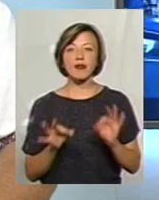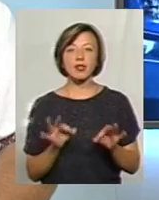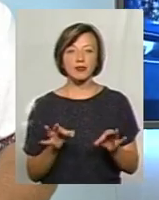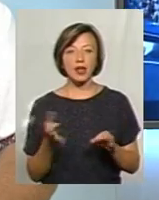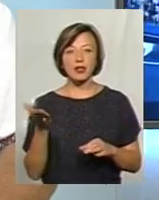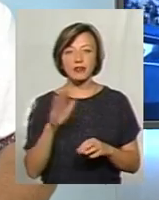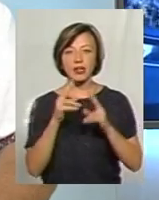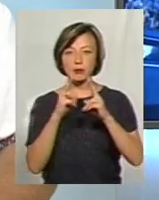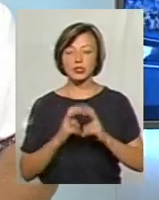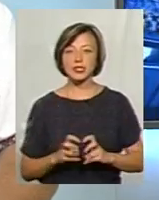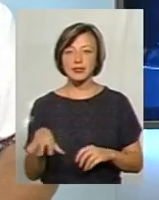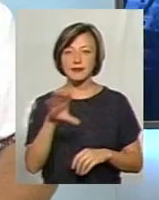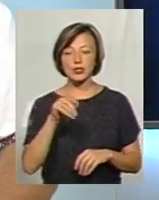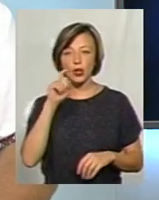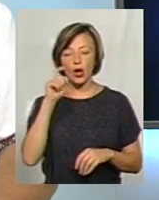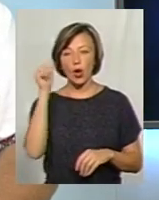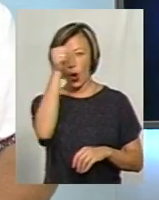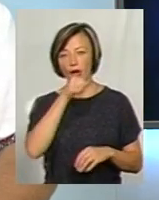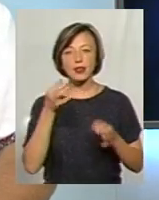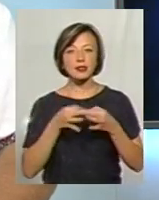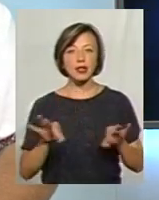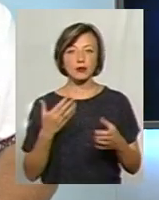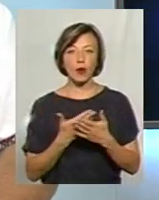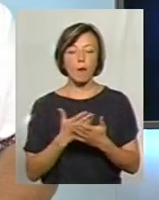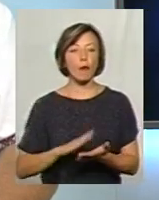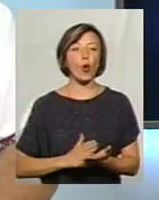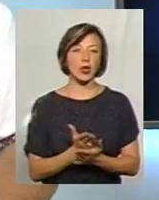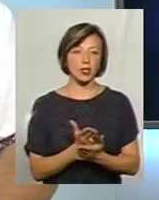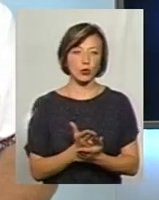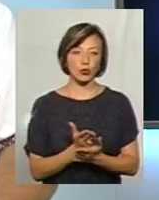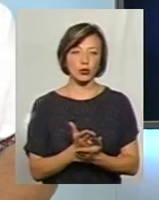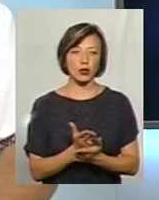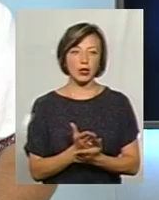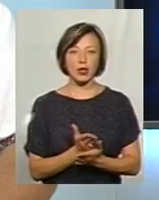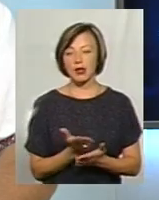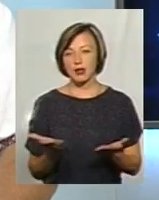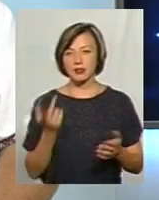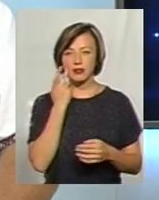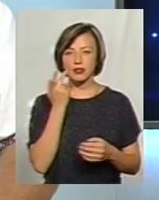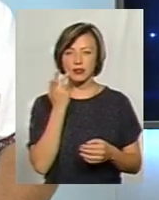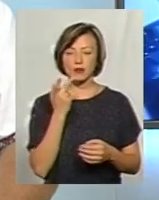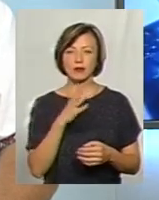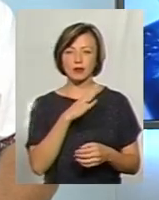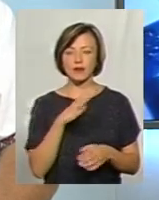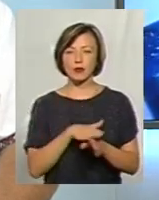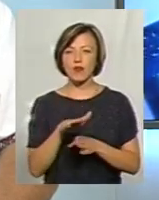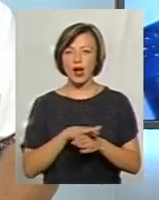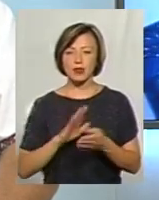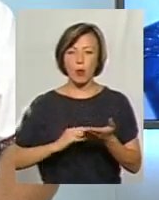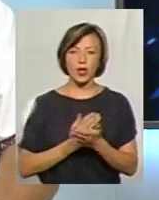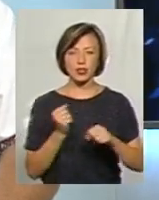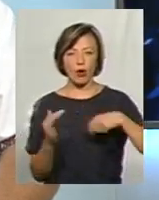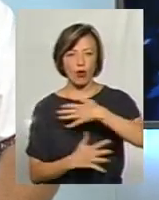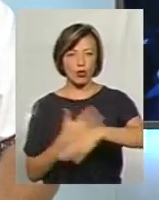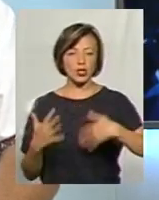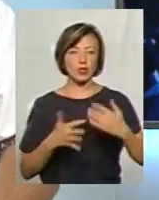Ви знаєте, про нас за ці роки незалежності, якщо ми беремо політику. У нас не раз якась політична колотнеща відбувалася, і, по суті, будь-яка